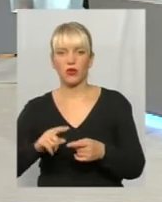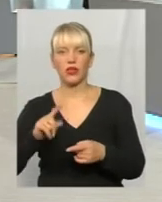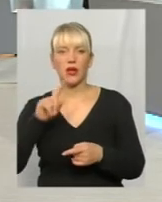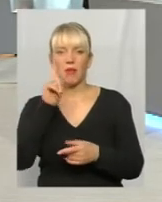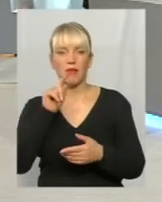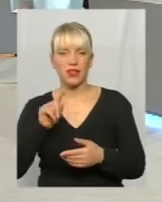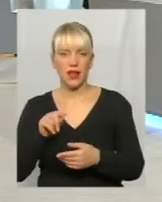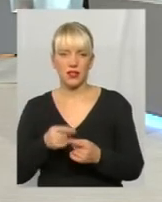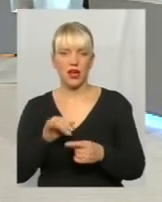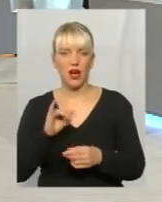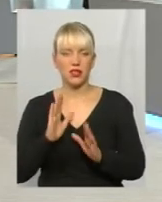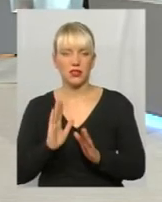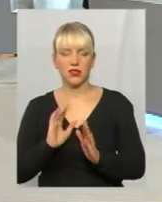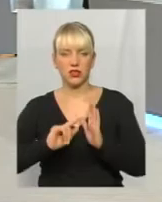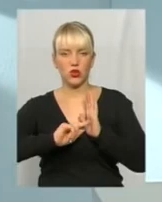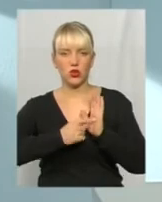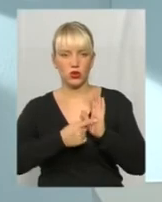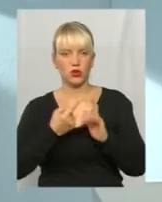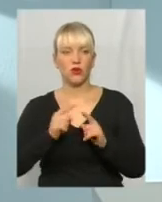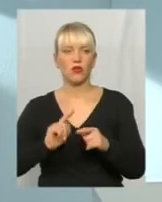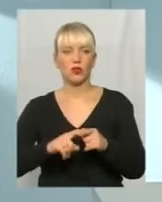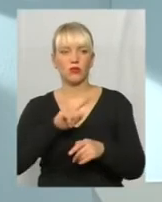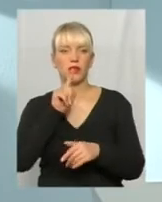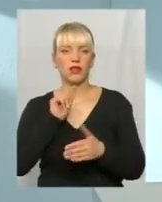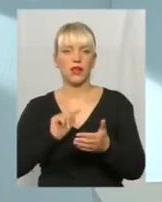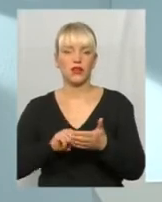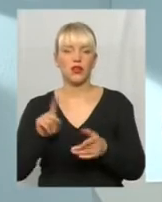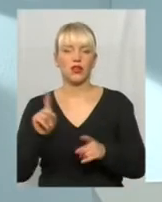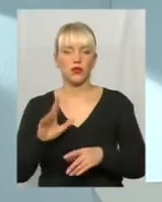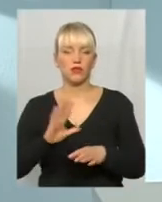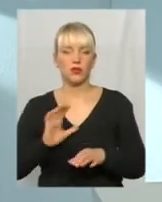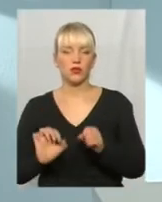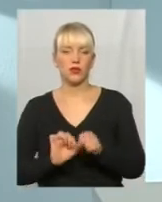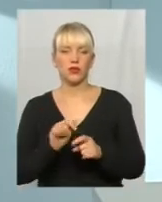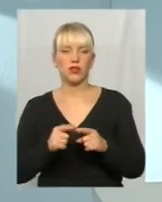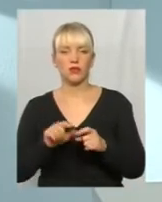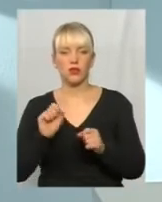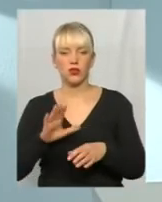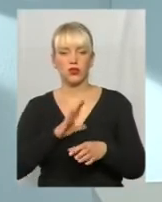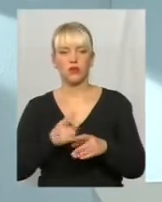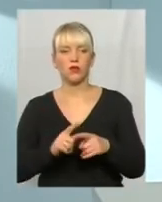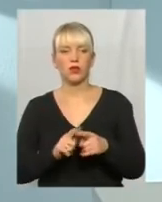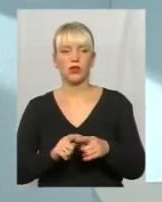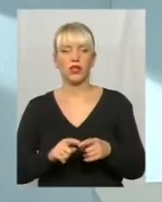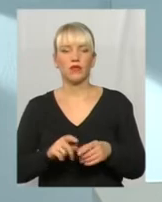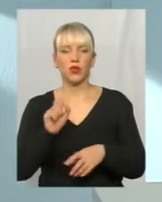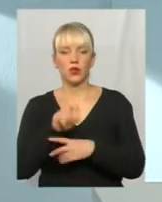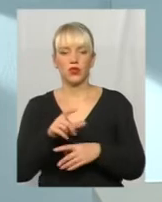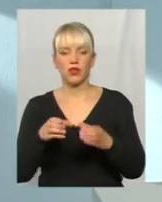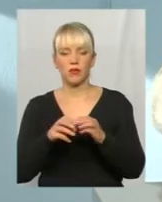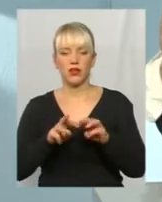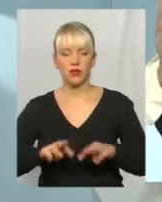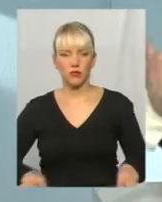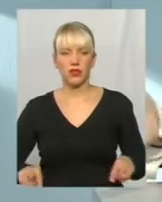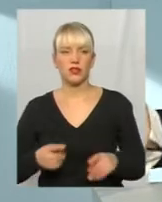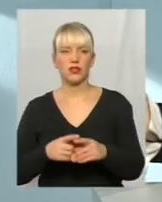тільки точково по тому питанню, яке було порушено, це може бути і доручення Кабінету міністрів, наприклад,